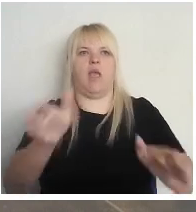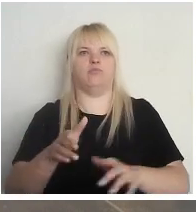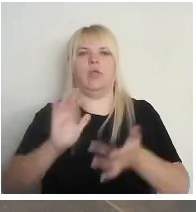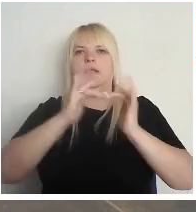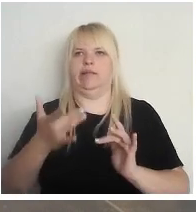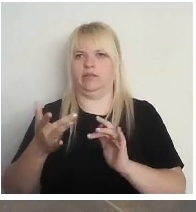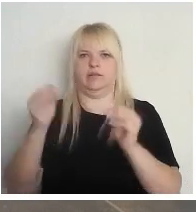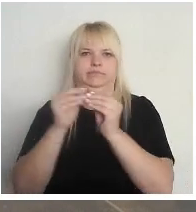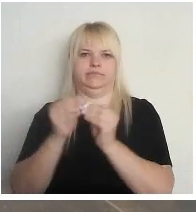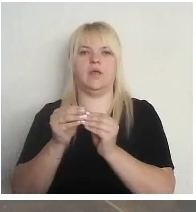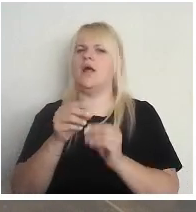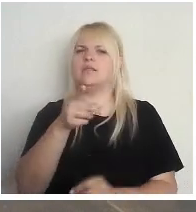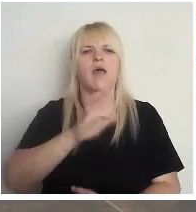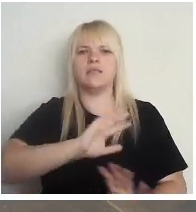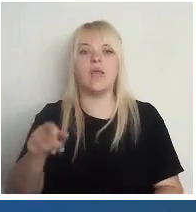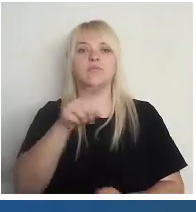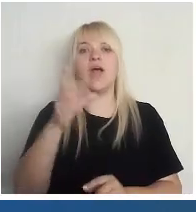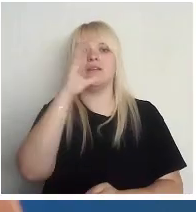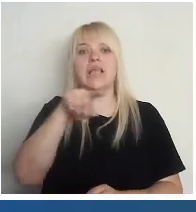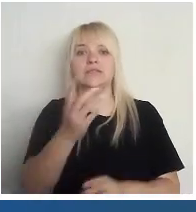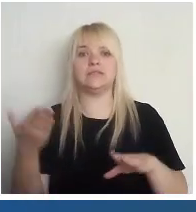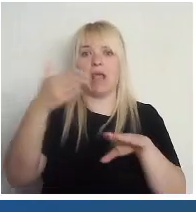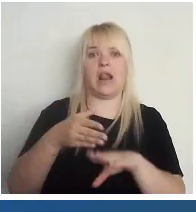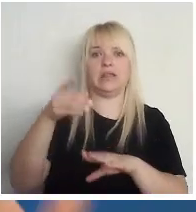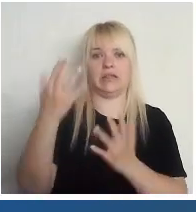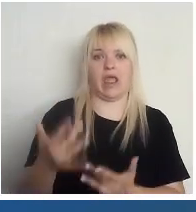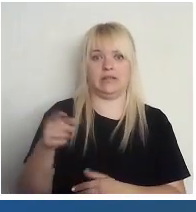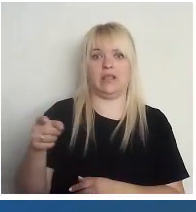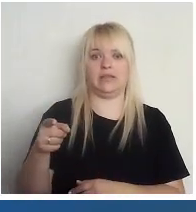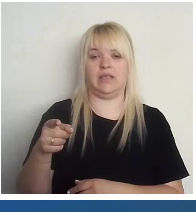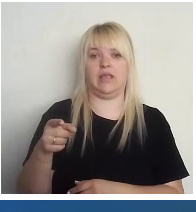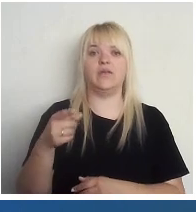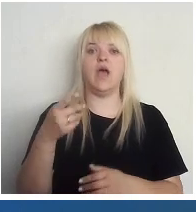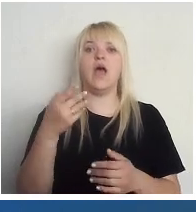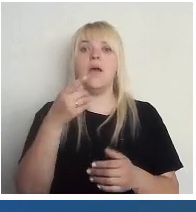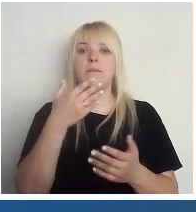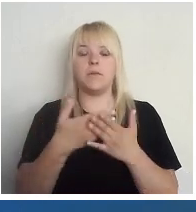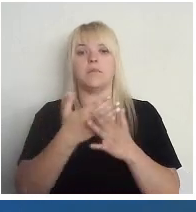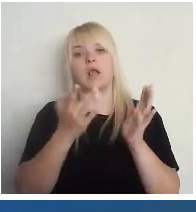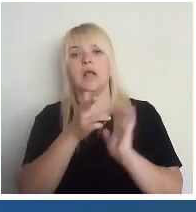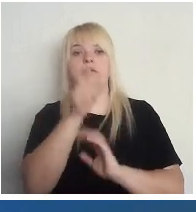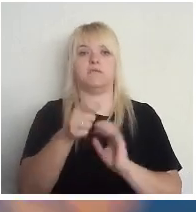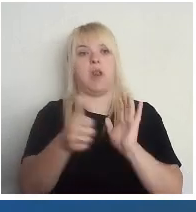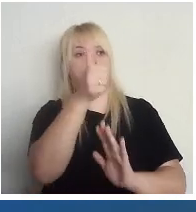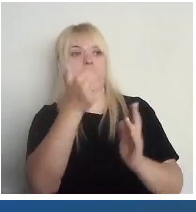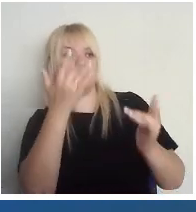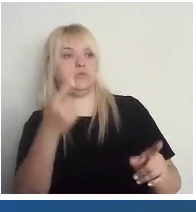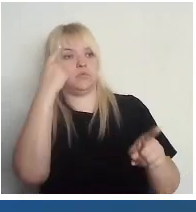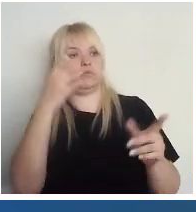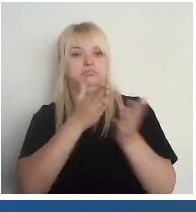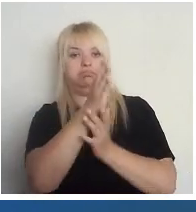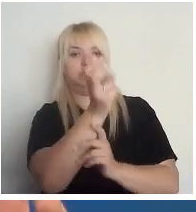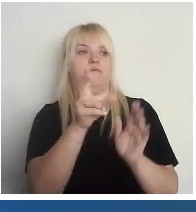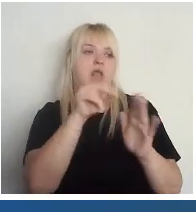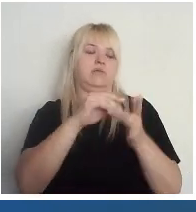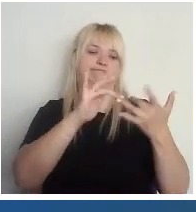noteikti nebūs, tā ir iespēja alternatīva kādiem, kas to redz kā labāk rīcinājumu, nekā doties fiziski un